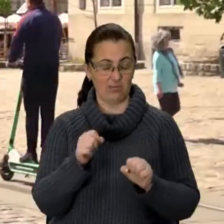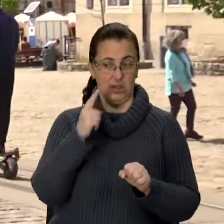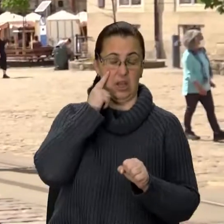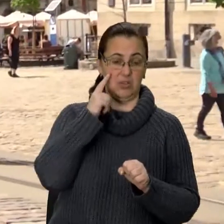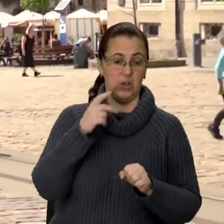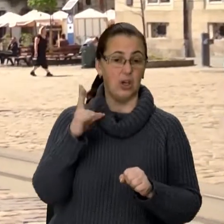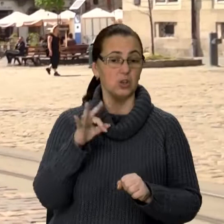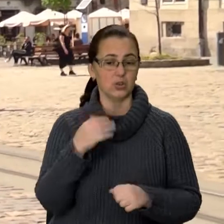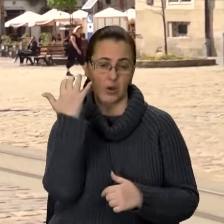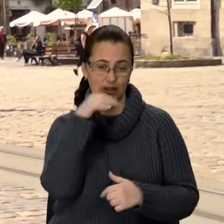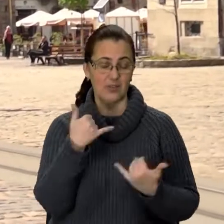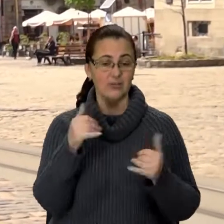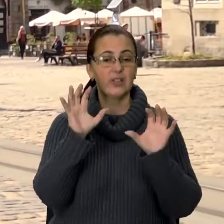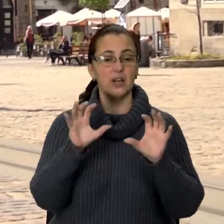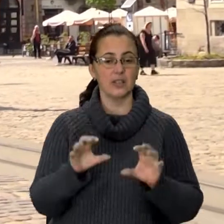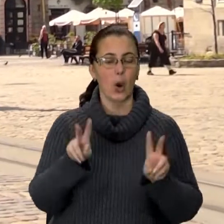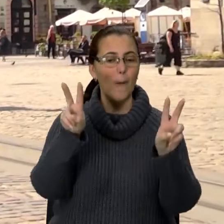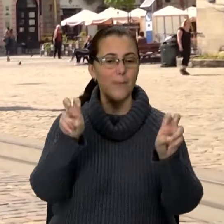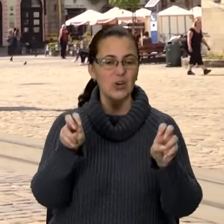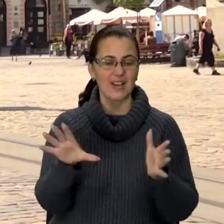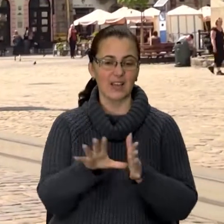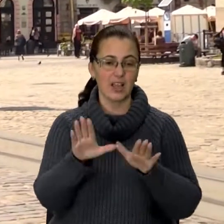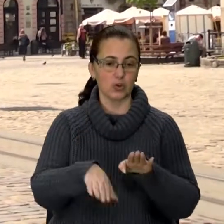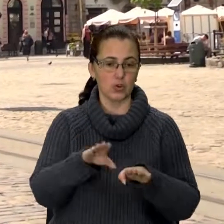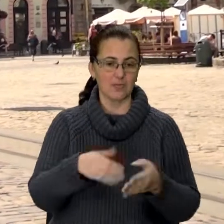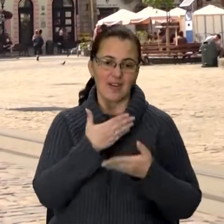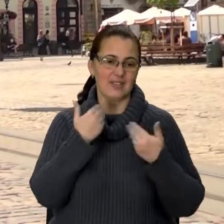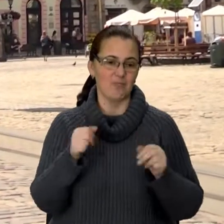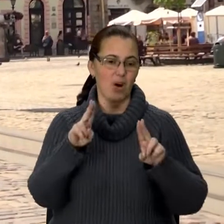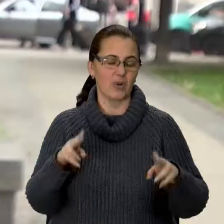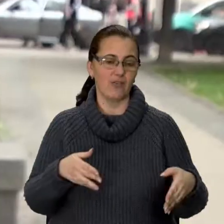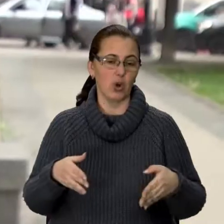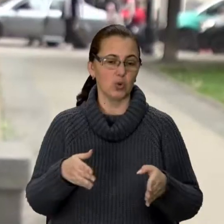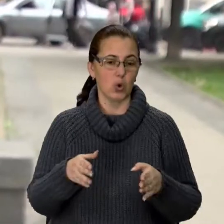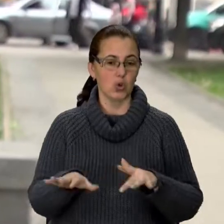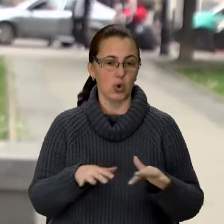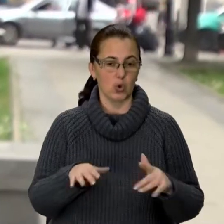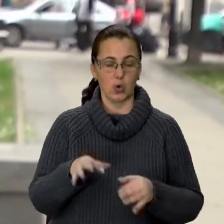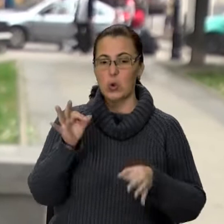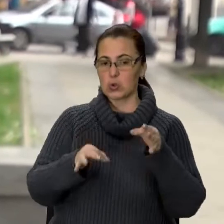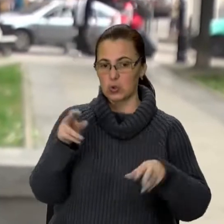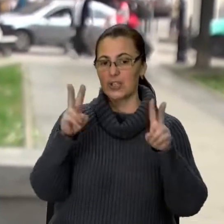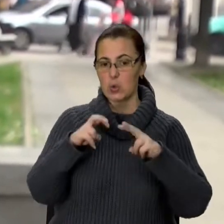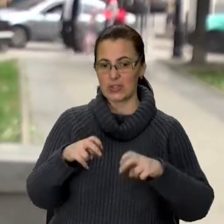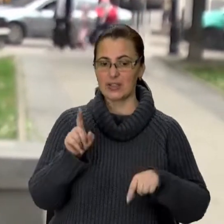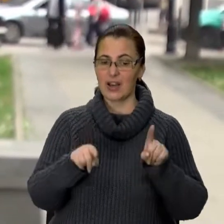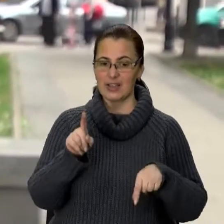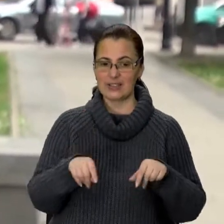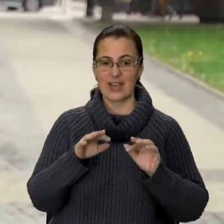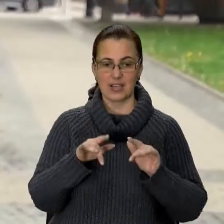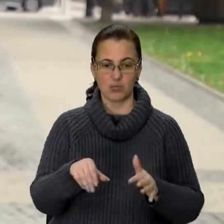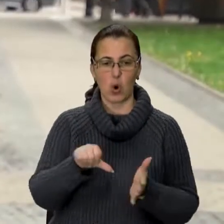невидимі для законодавства. Поняття електросамокат відсутні у правилах дорожнього руху. Суди розглядали деякі справи за участю